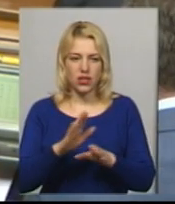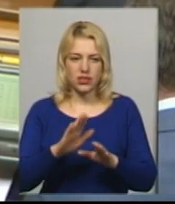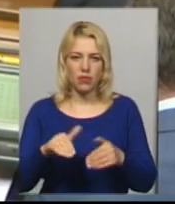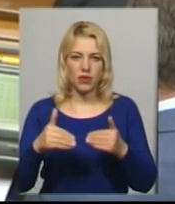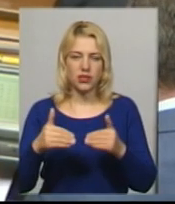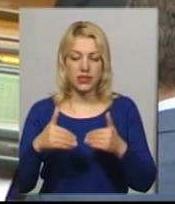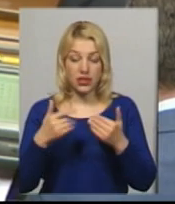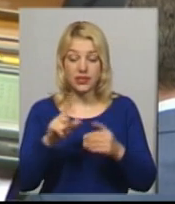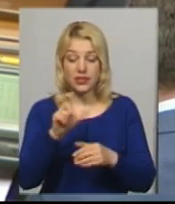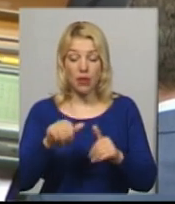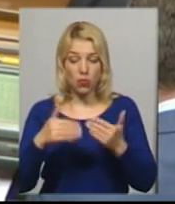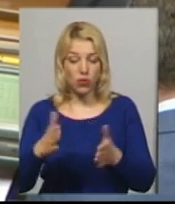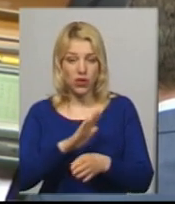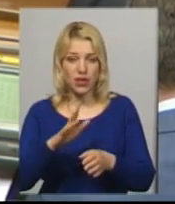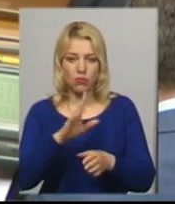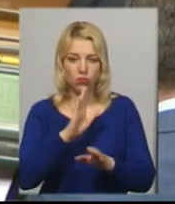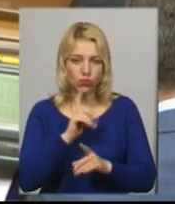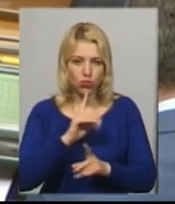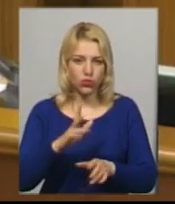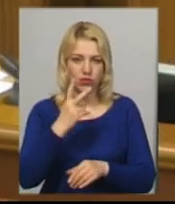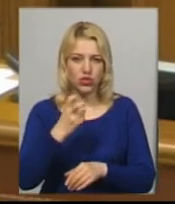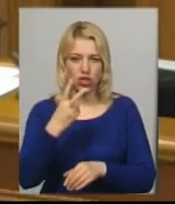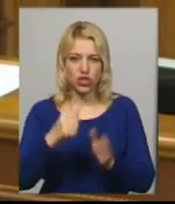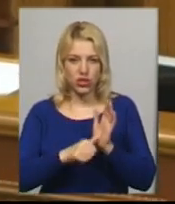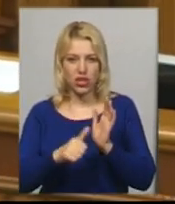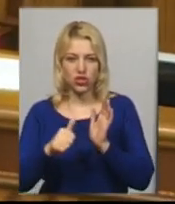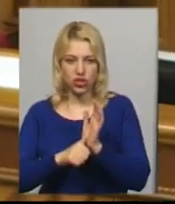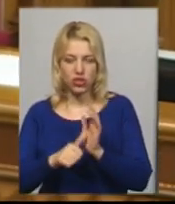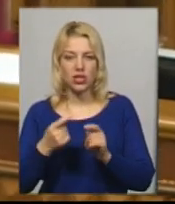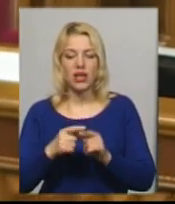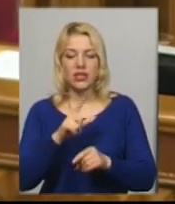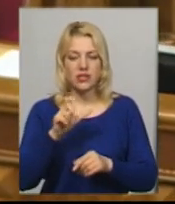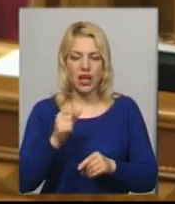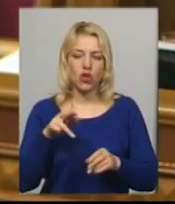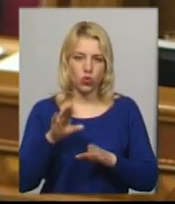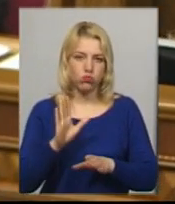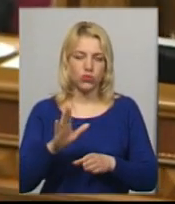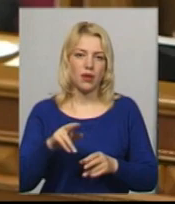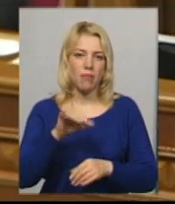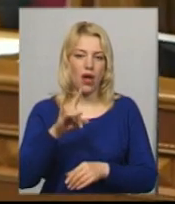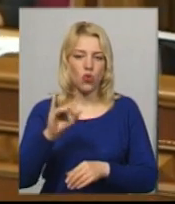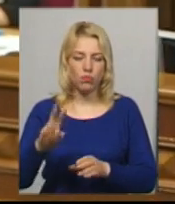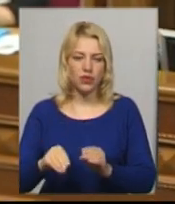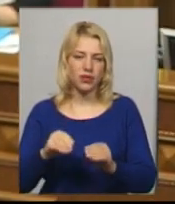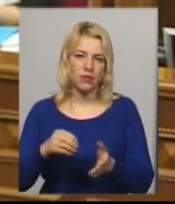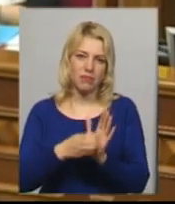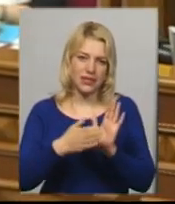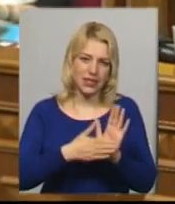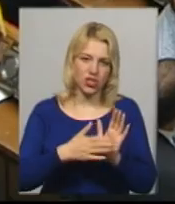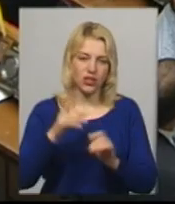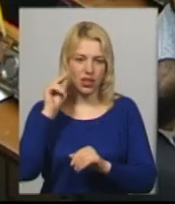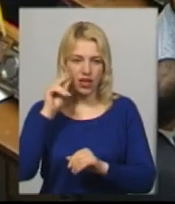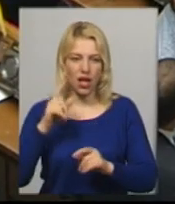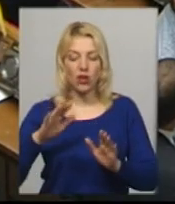226 голосів «за», дату одноосібно призначає голова Верховної Ради Андрій Парубій. Після спікер парламенту та